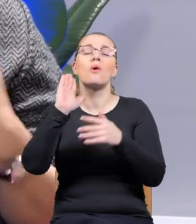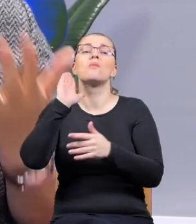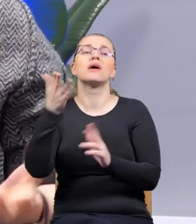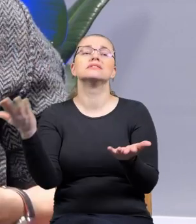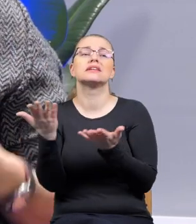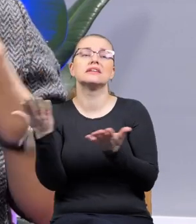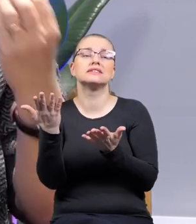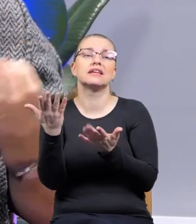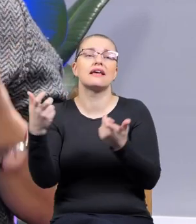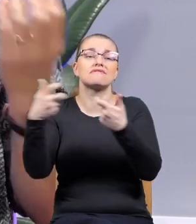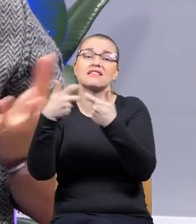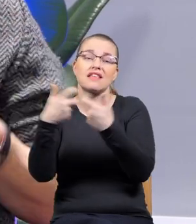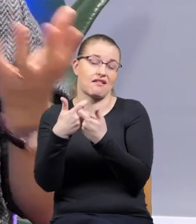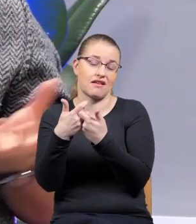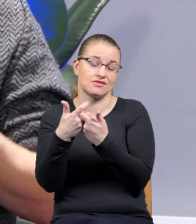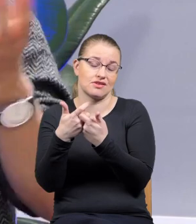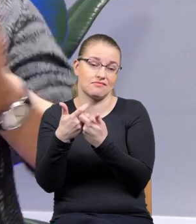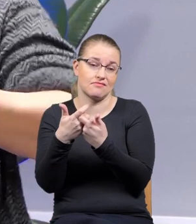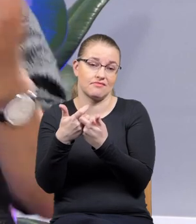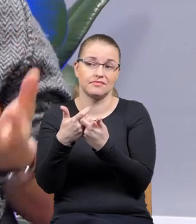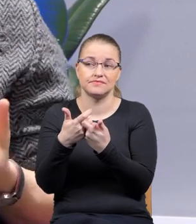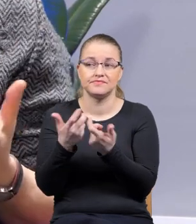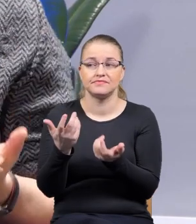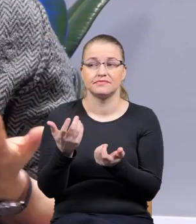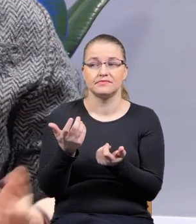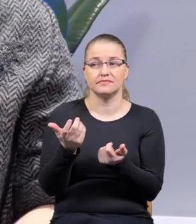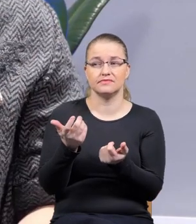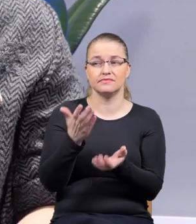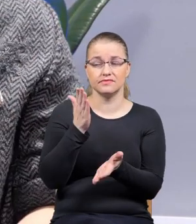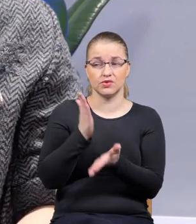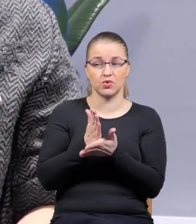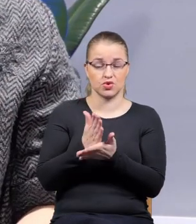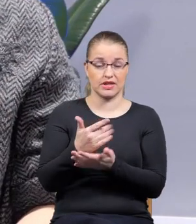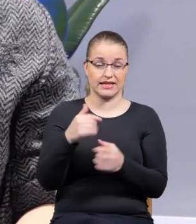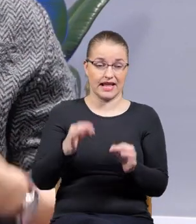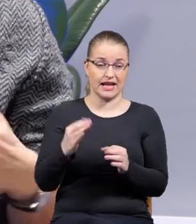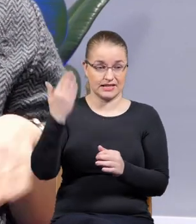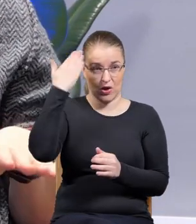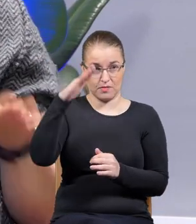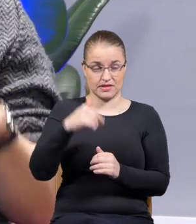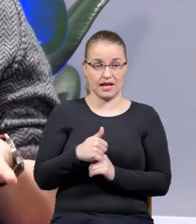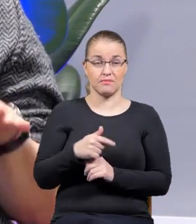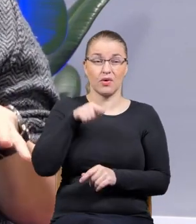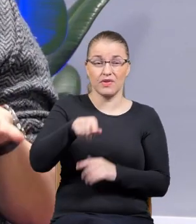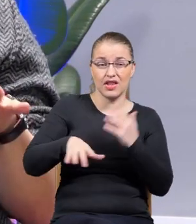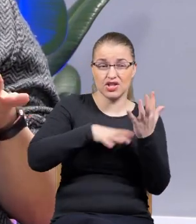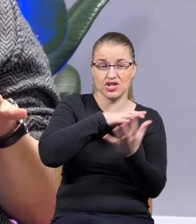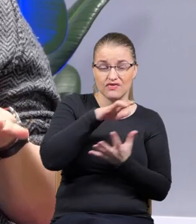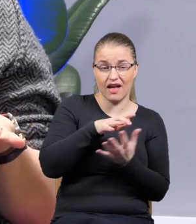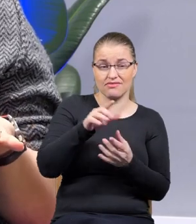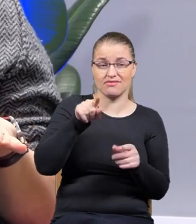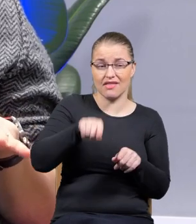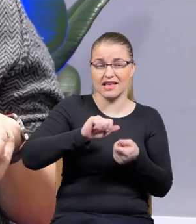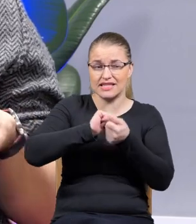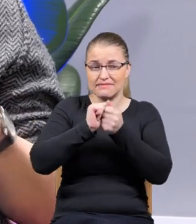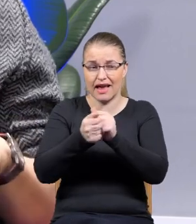czy tam internetowego, czy w ogóle z tego, co jest już dla nas obce. I to, bo ten świat i te przemiany, które się